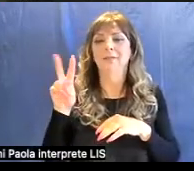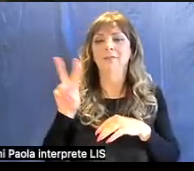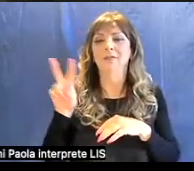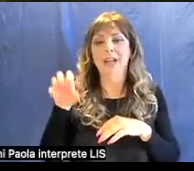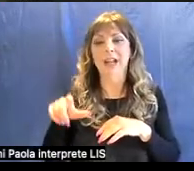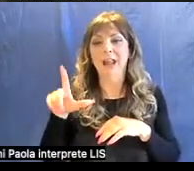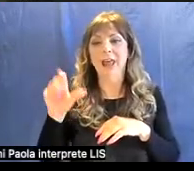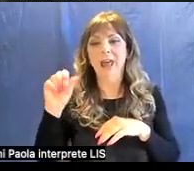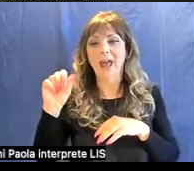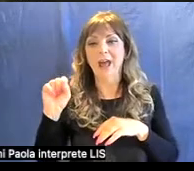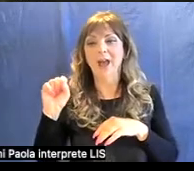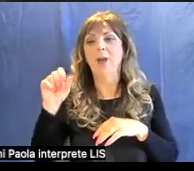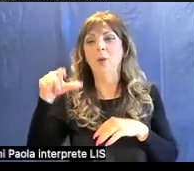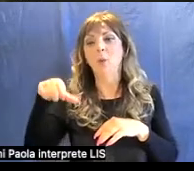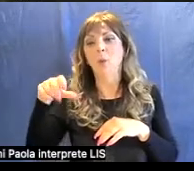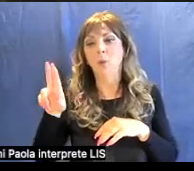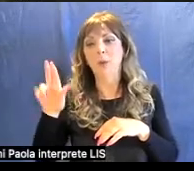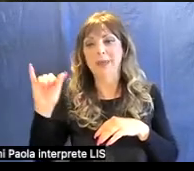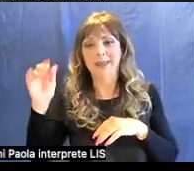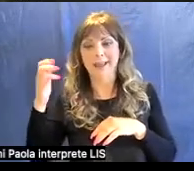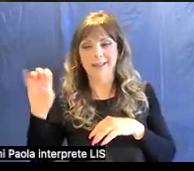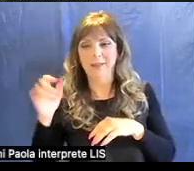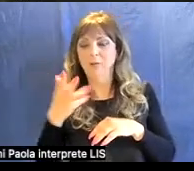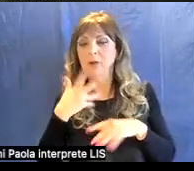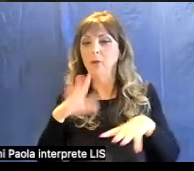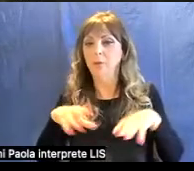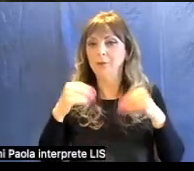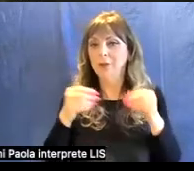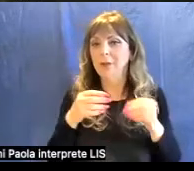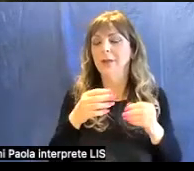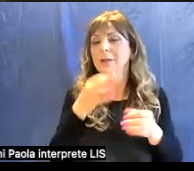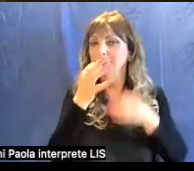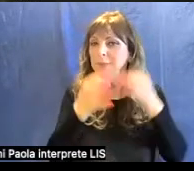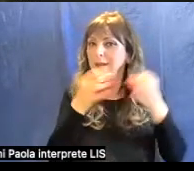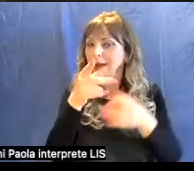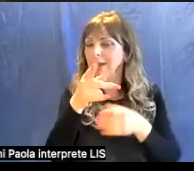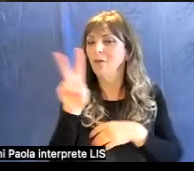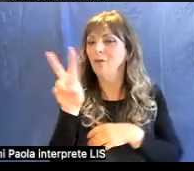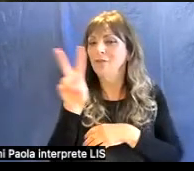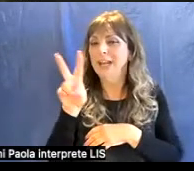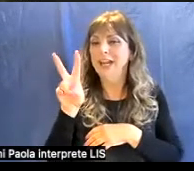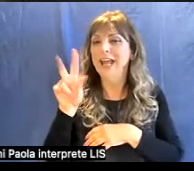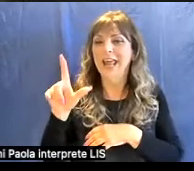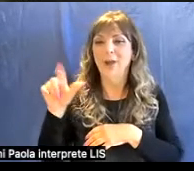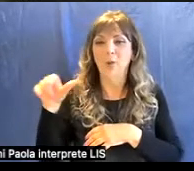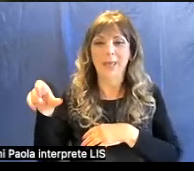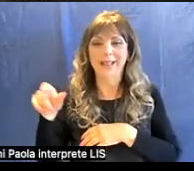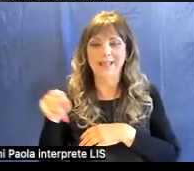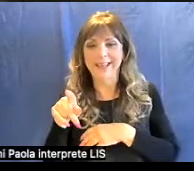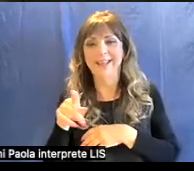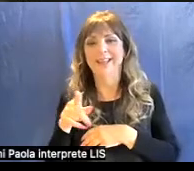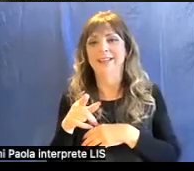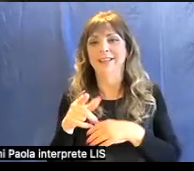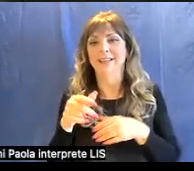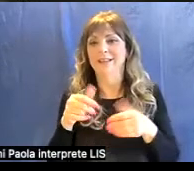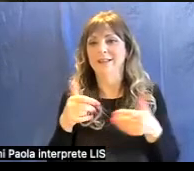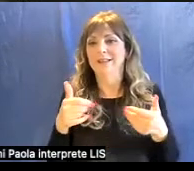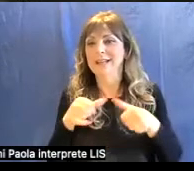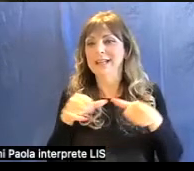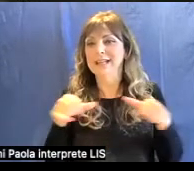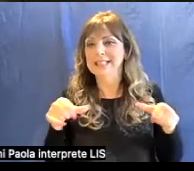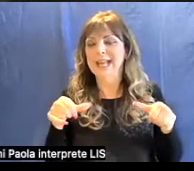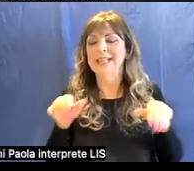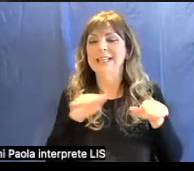Volevo incominciare parlandovi brevemente di Villa La Quiete che è una delle sedi appunto del